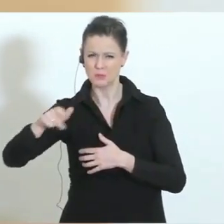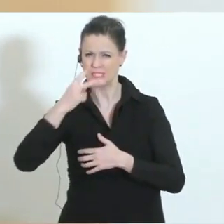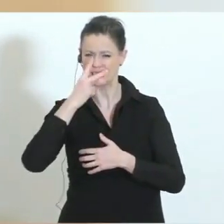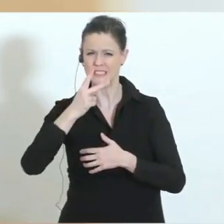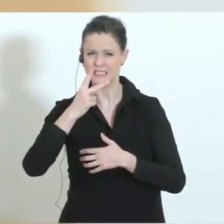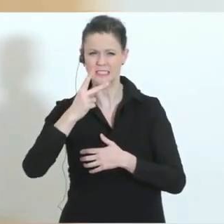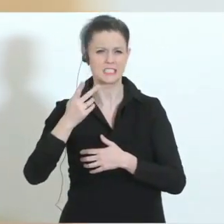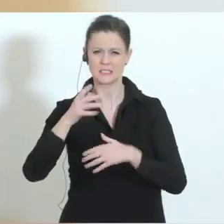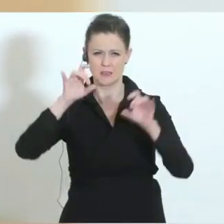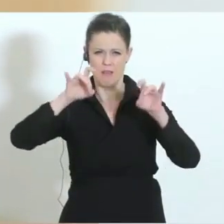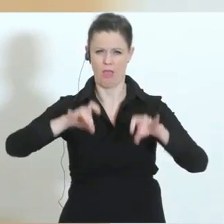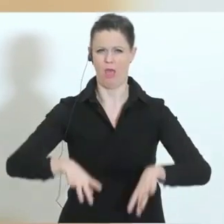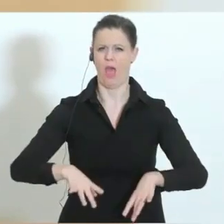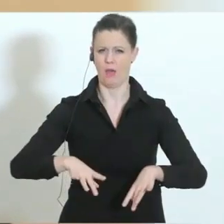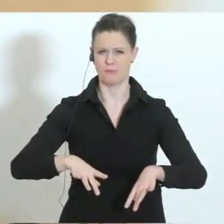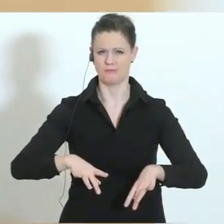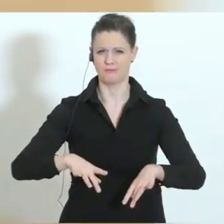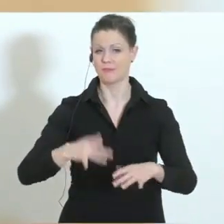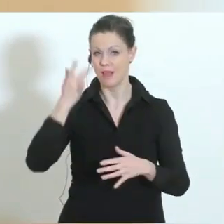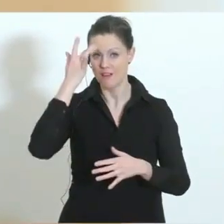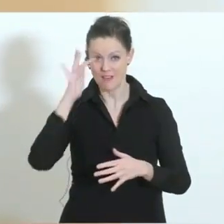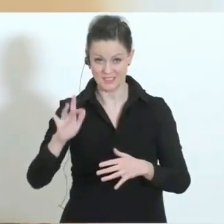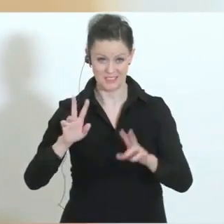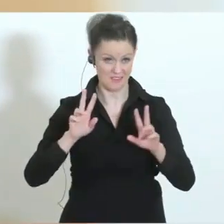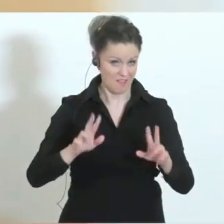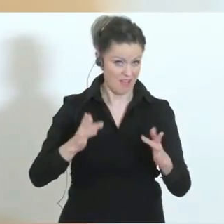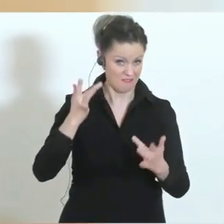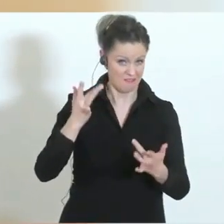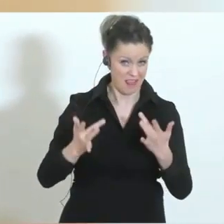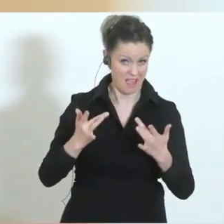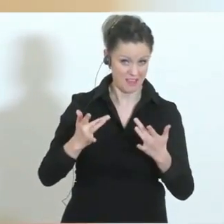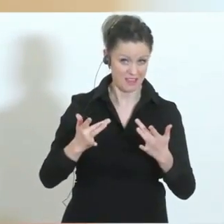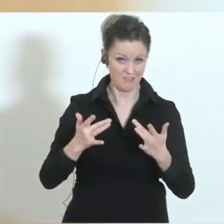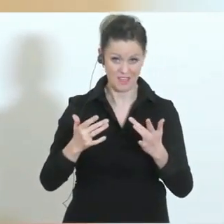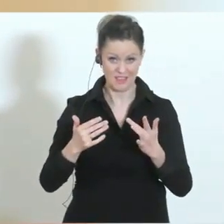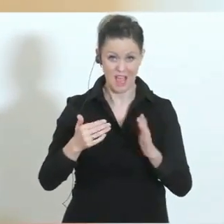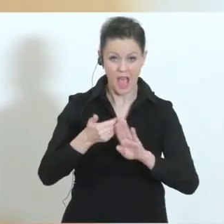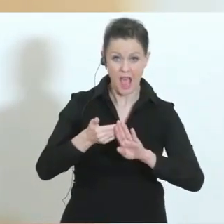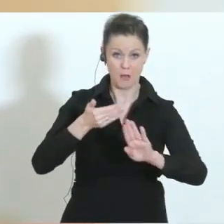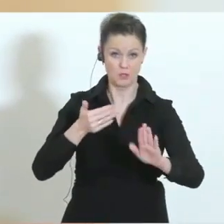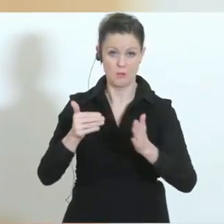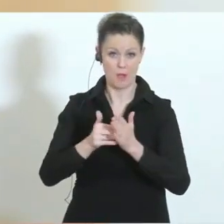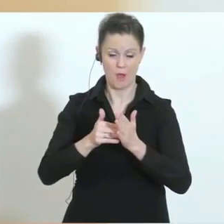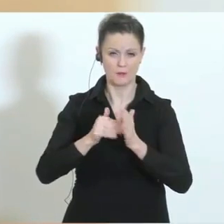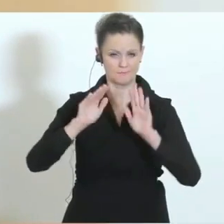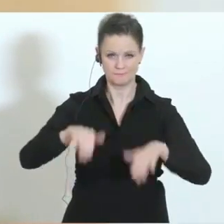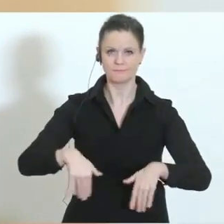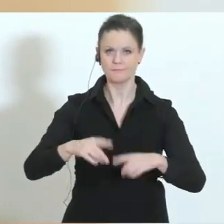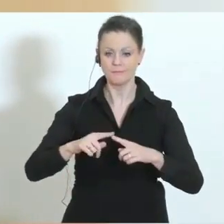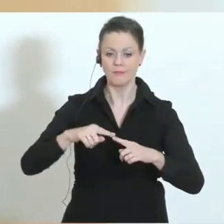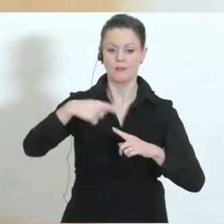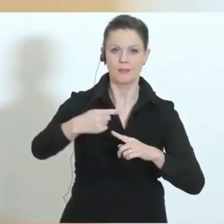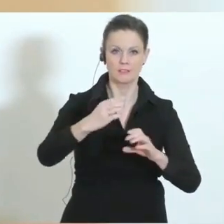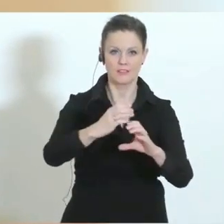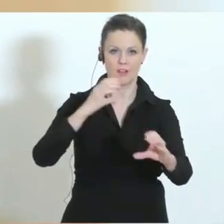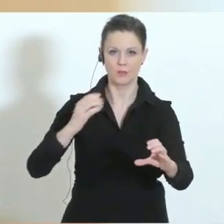Waggon gesehen hat, da gehe ich nicht rein. Wer weiß, ob ich da den notwendigen Abstand noch einhalten kann und ist in den nächsten Waggon dann eingestiegen.